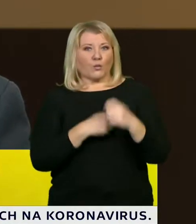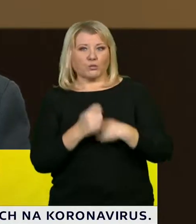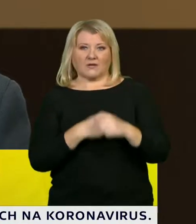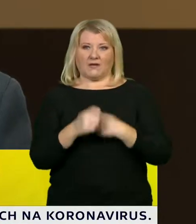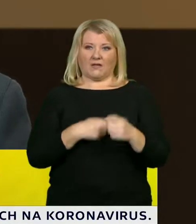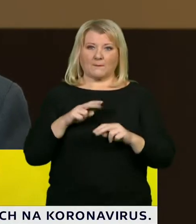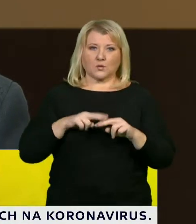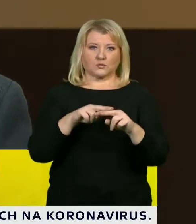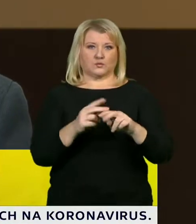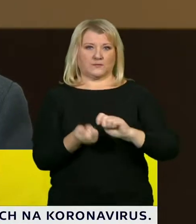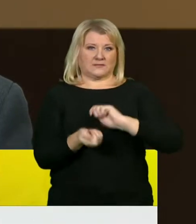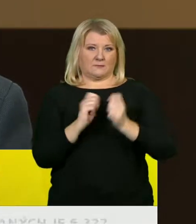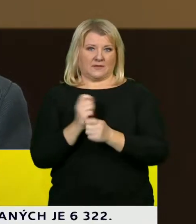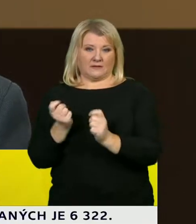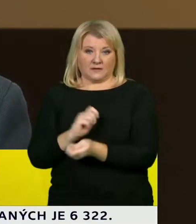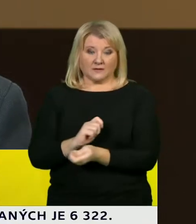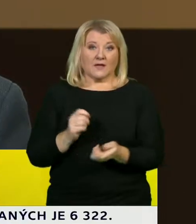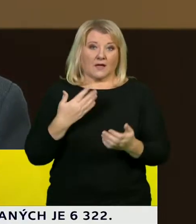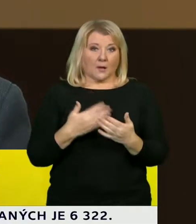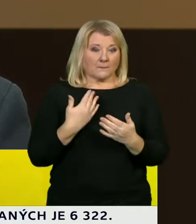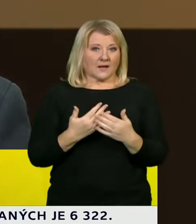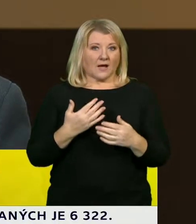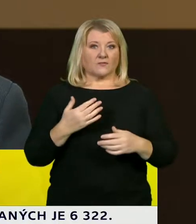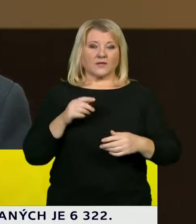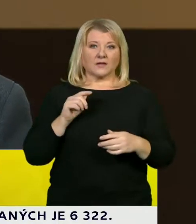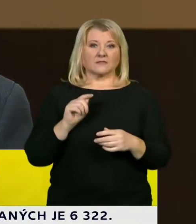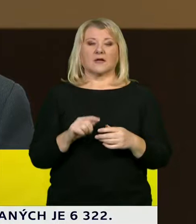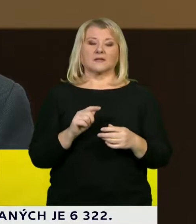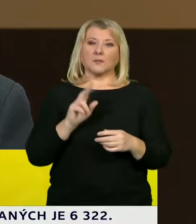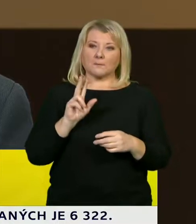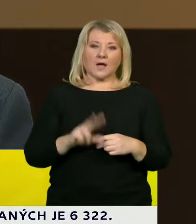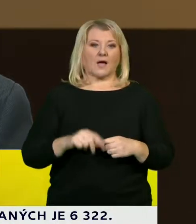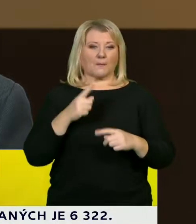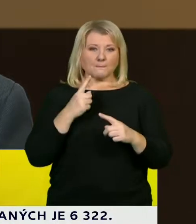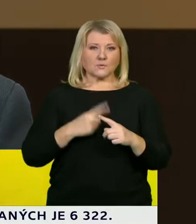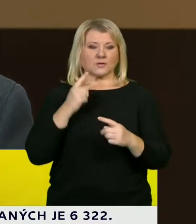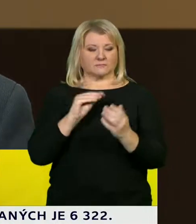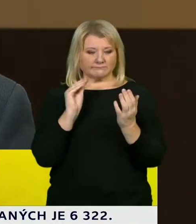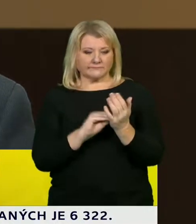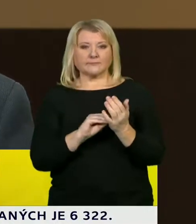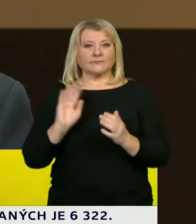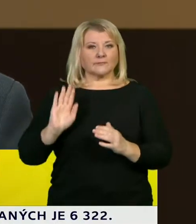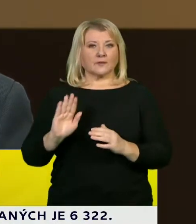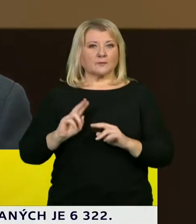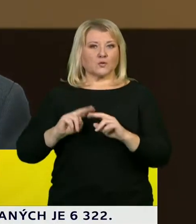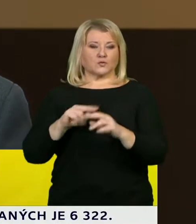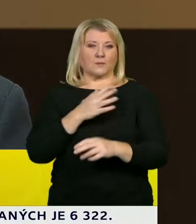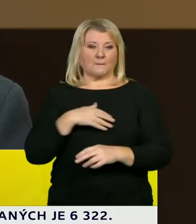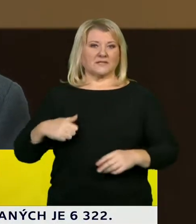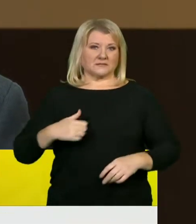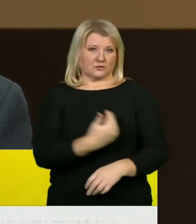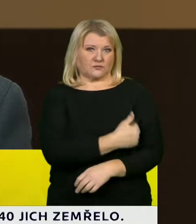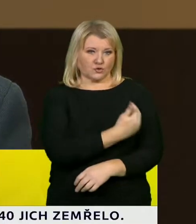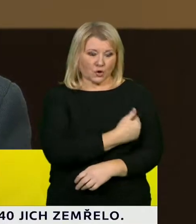zde má právě přístup naprosto definovaný a přesně definovaný ministerstvo školství. Já bych poprosil